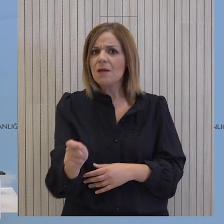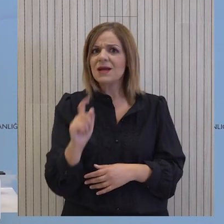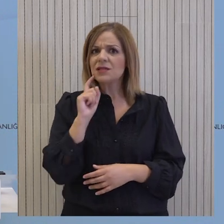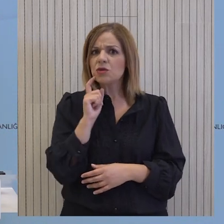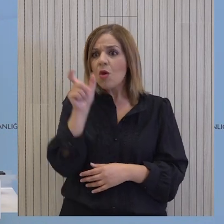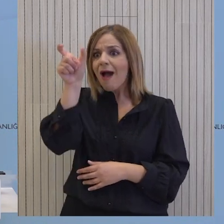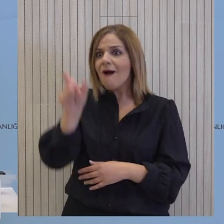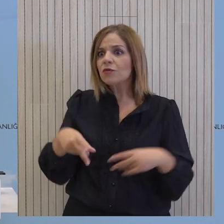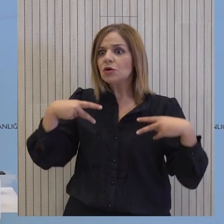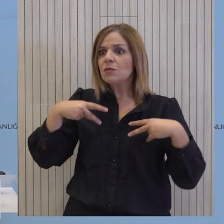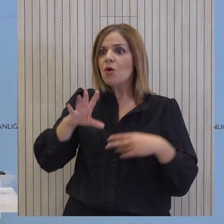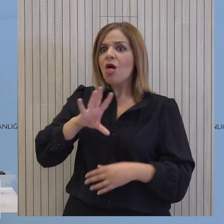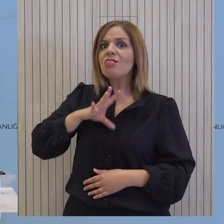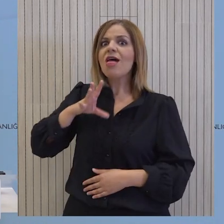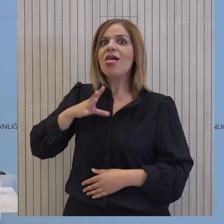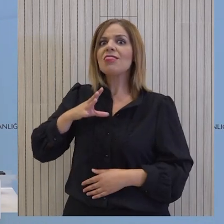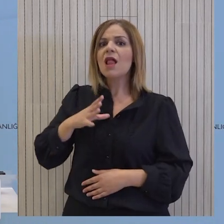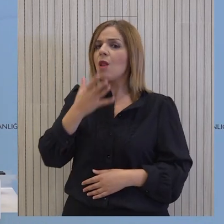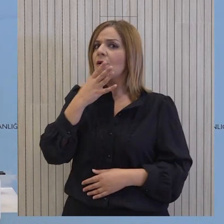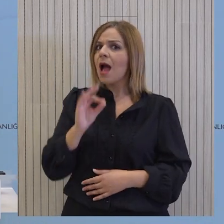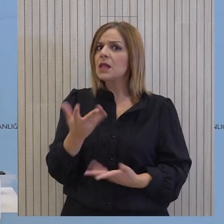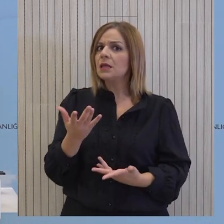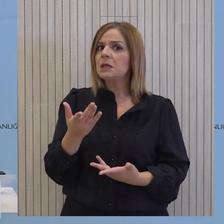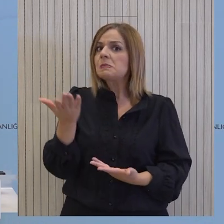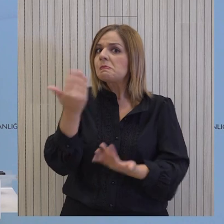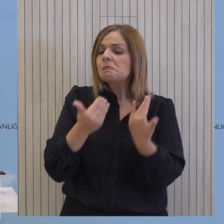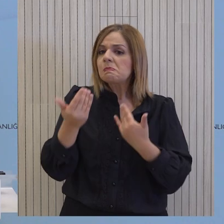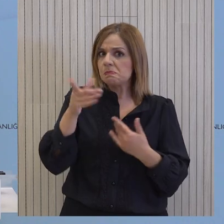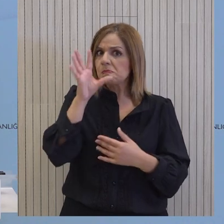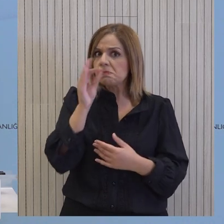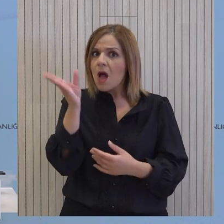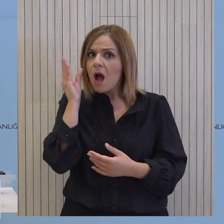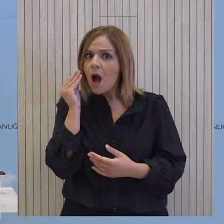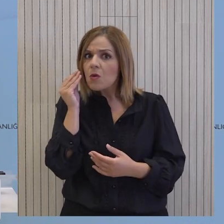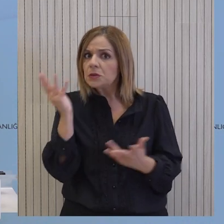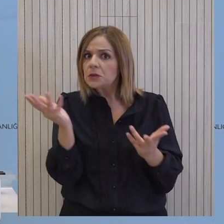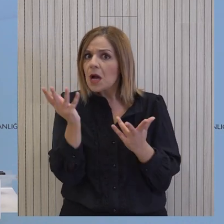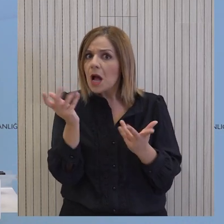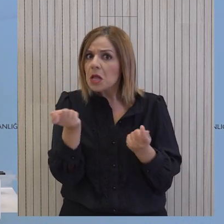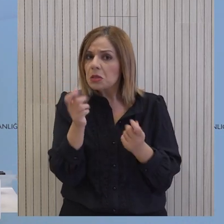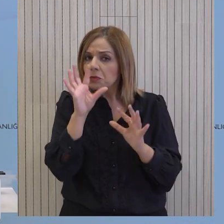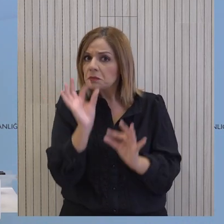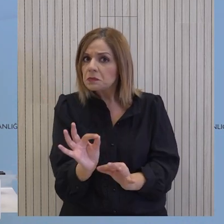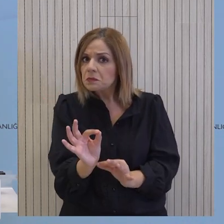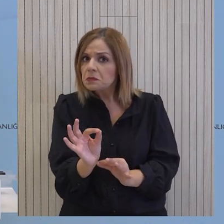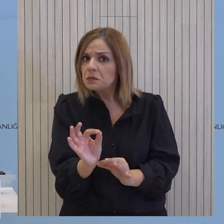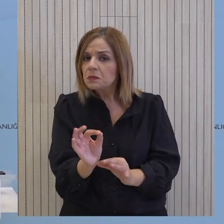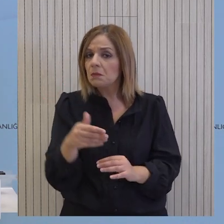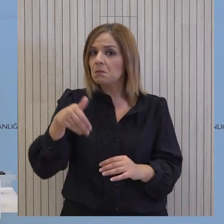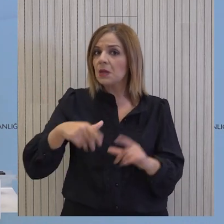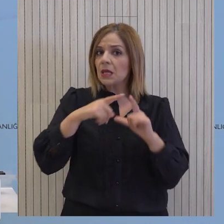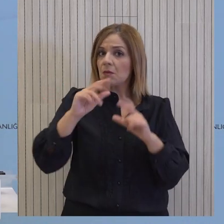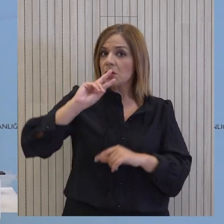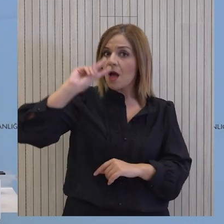οποιασδήποτε επιφημίες ή ενδείξεις προς τον Κύπριο Πρόεδρο, θα απαντήσει η